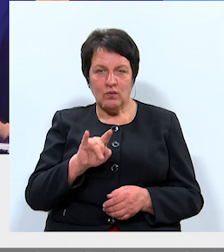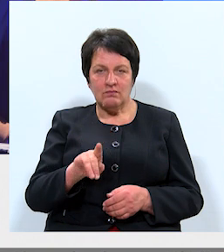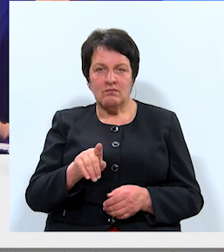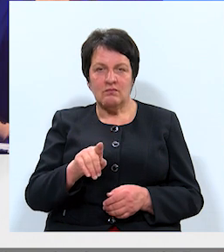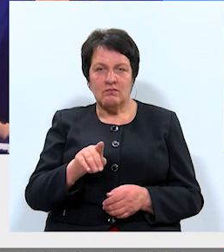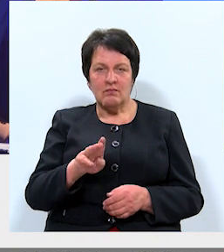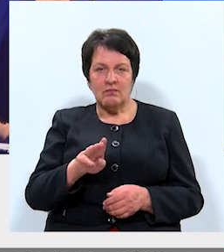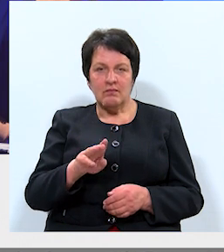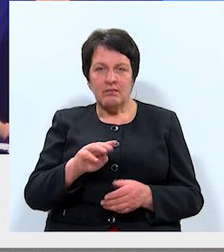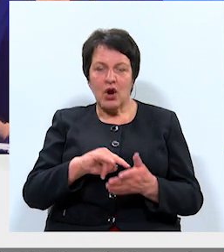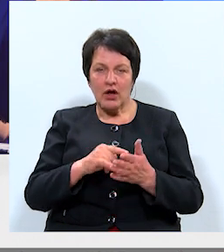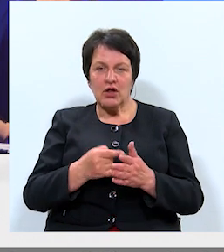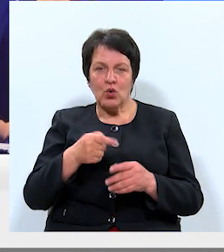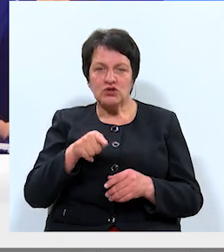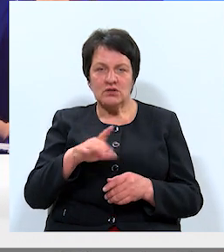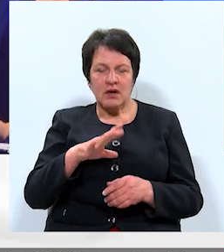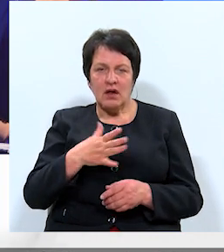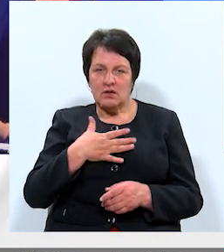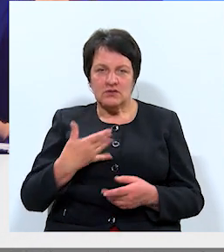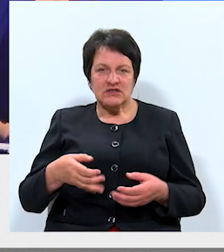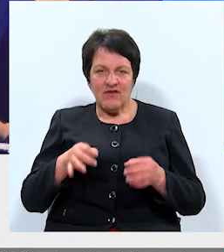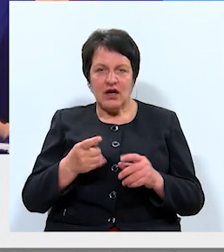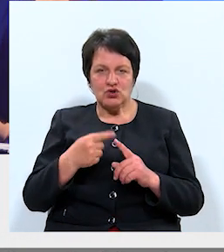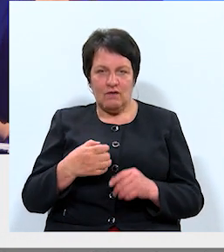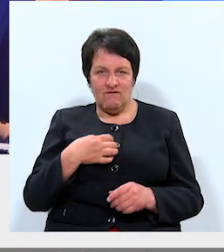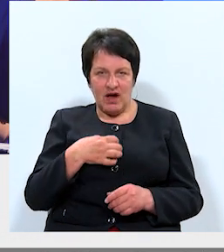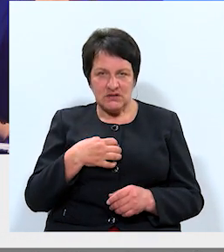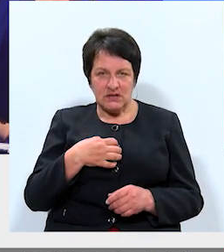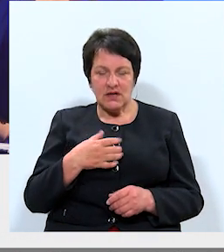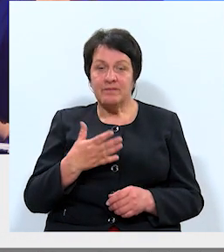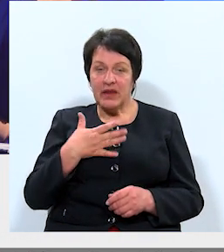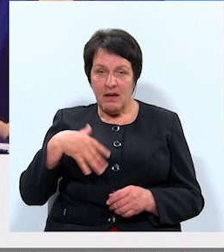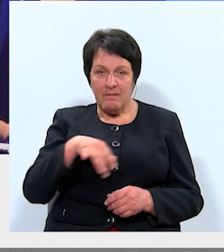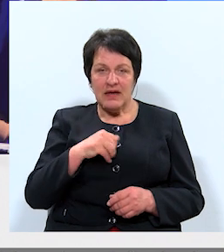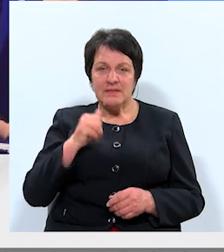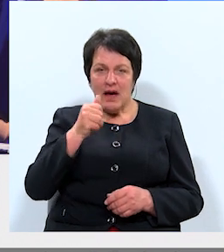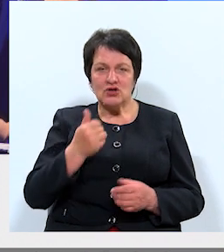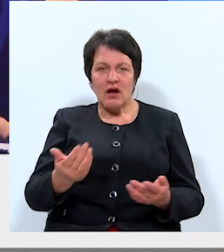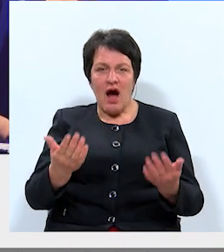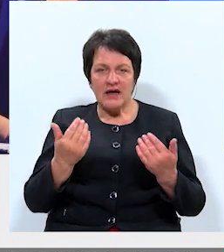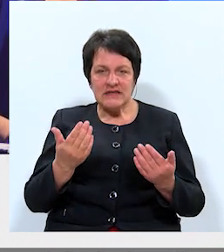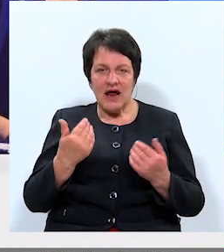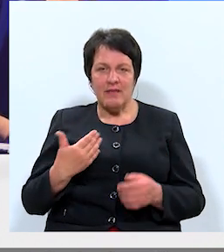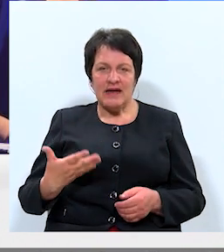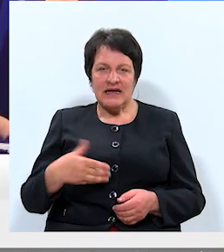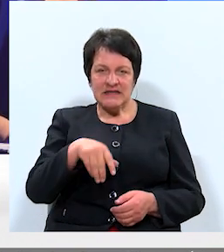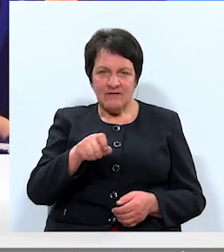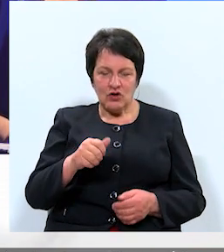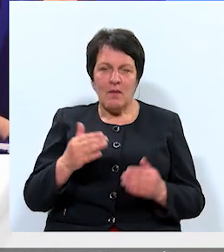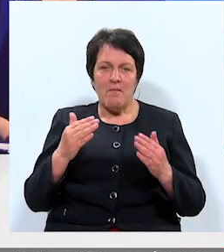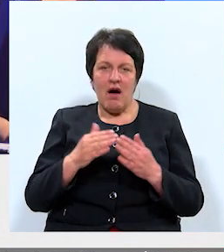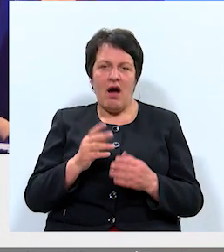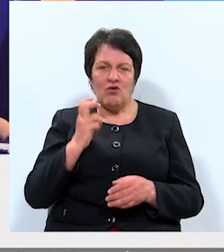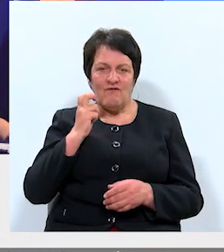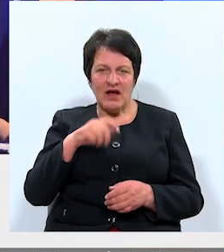Tas visnotaļ bija svarīgs un vaidzīgs. Mēs personīgi aicinājām iedzīvotājus, māju